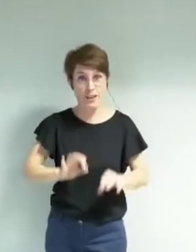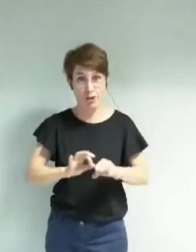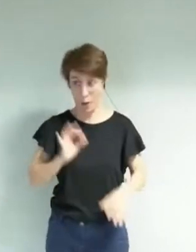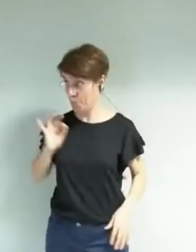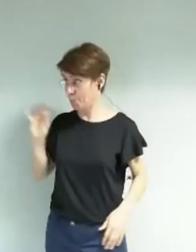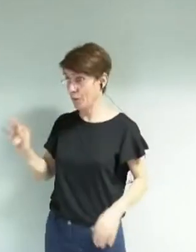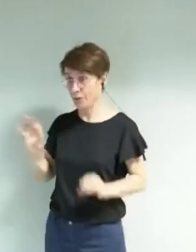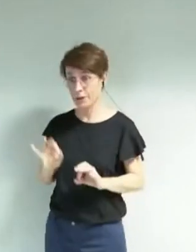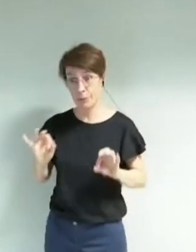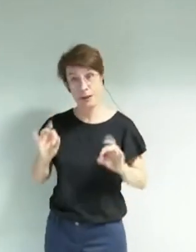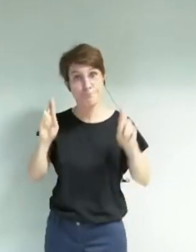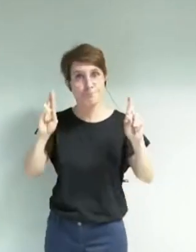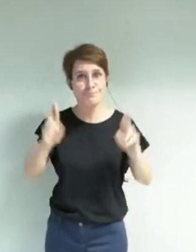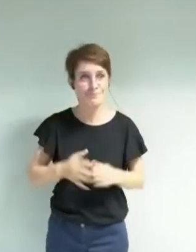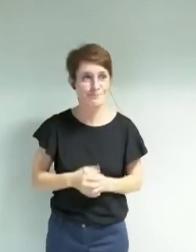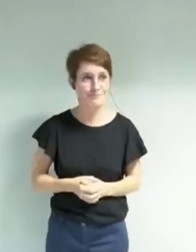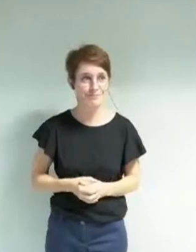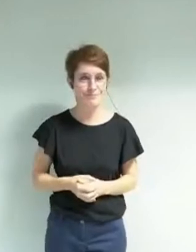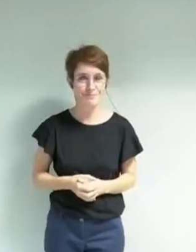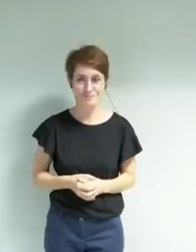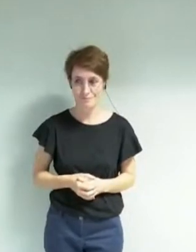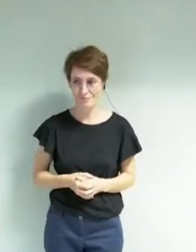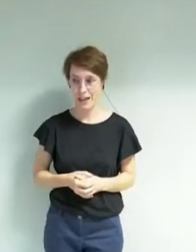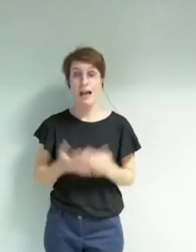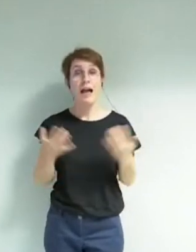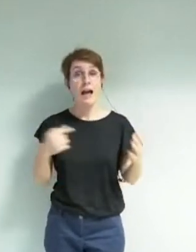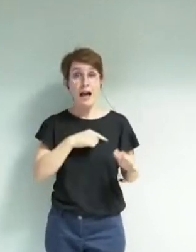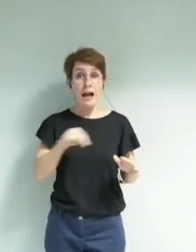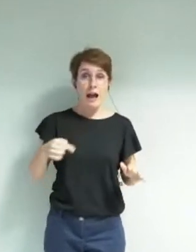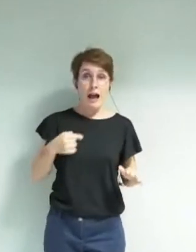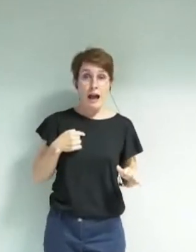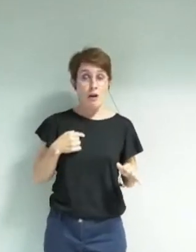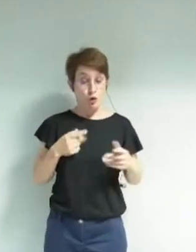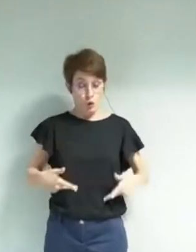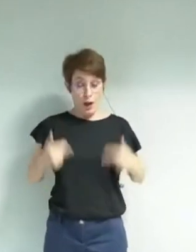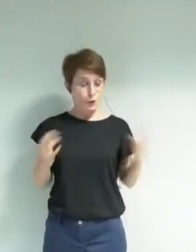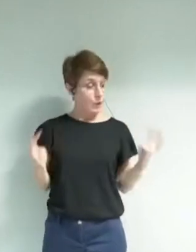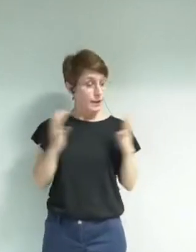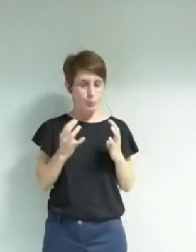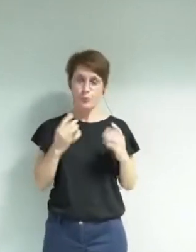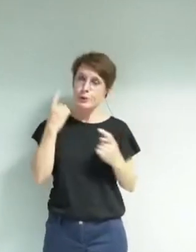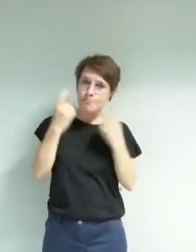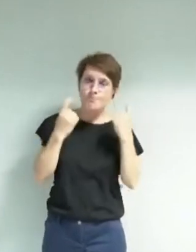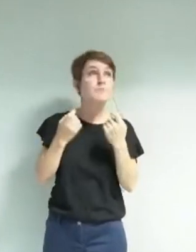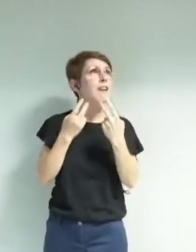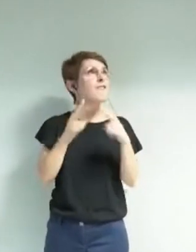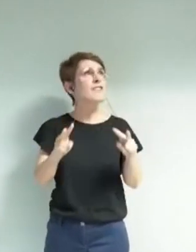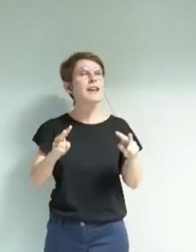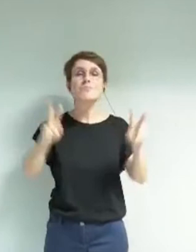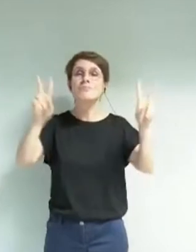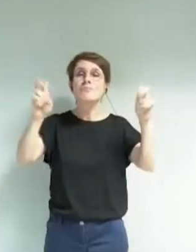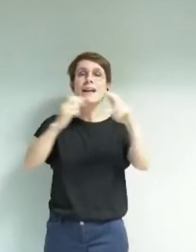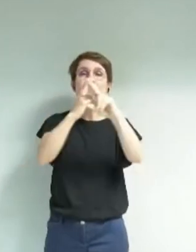La question qu'on s'est posée, c'est qu'est-ce qu'était une ville dans notre atelier ? Donc, bien sûr, on a trouvé que c'était un